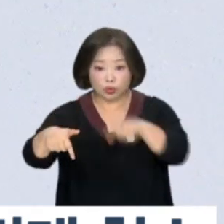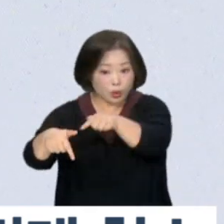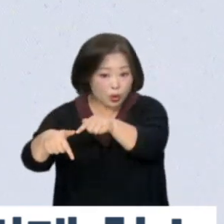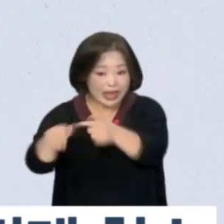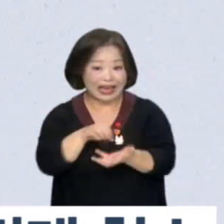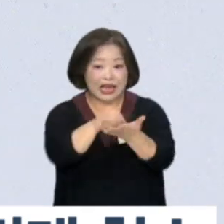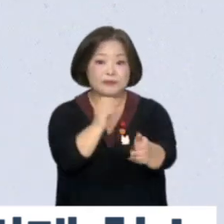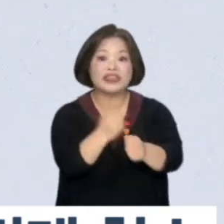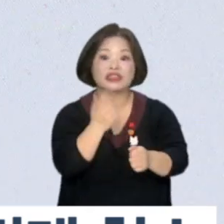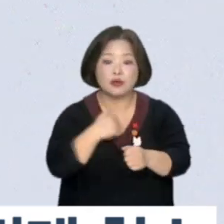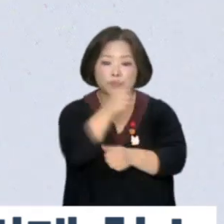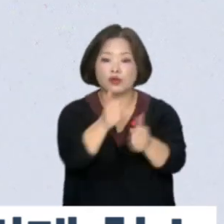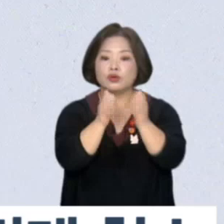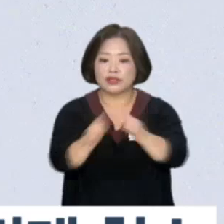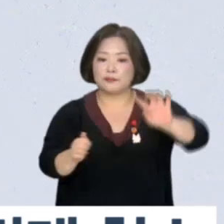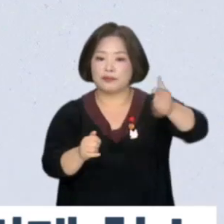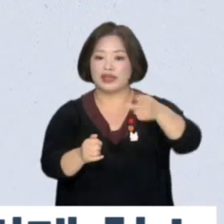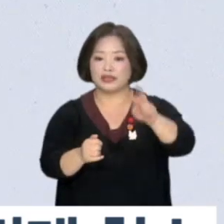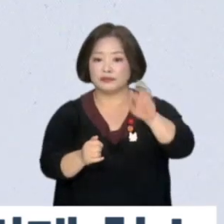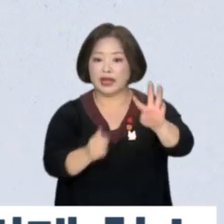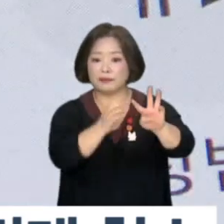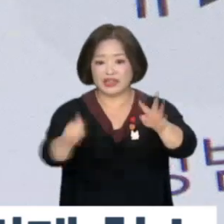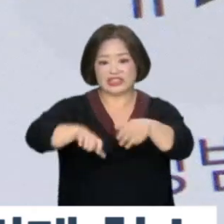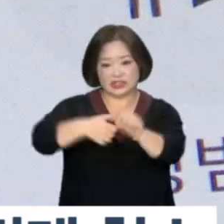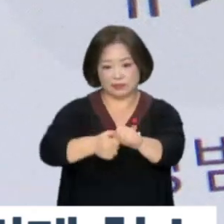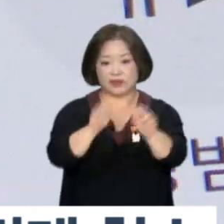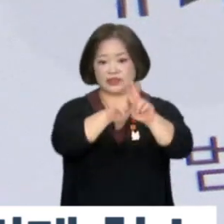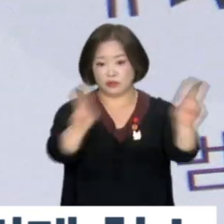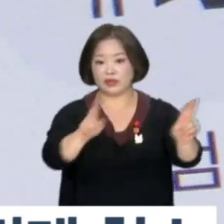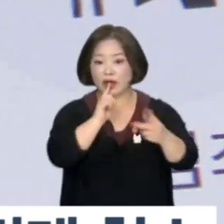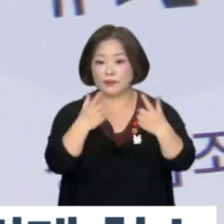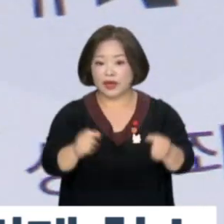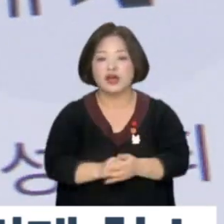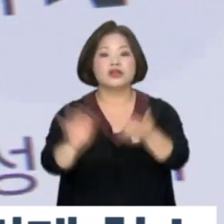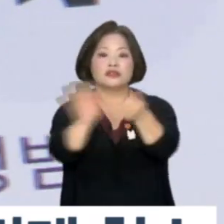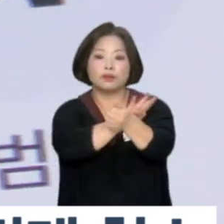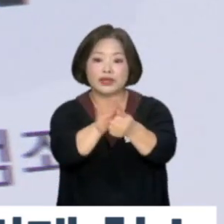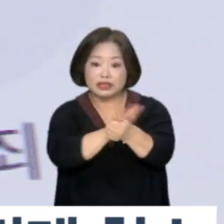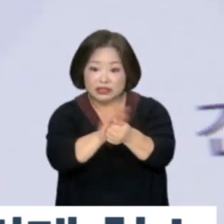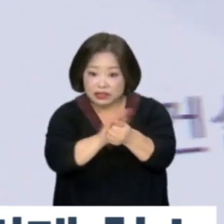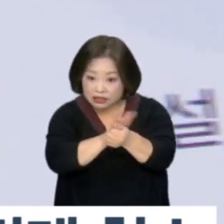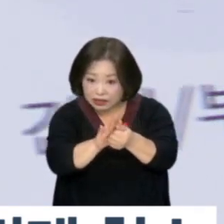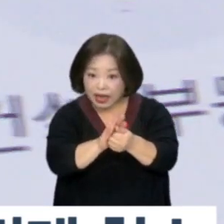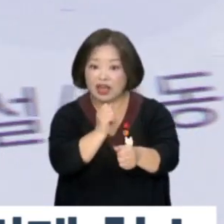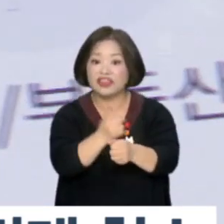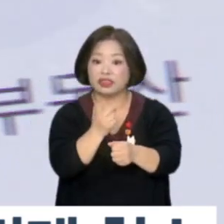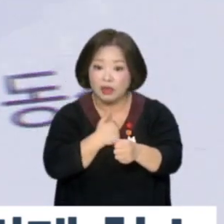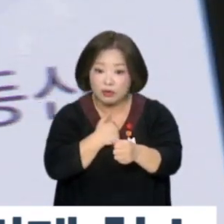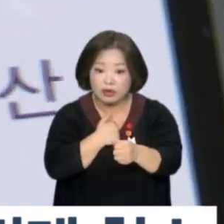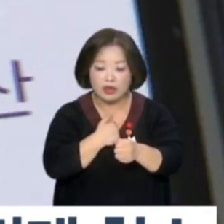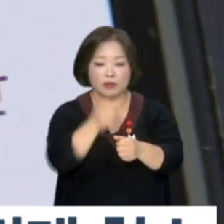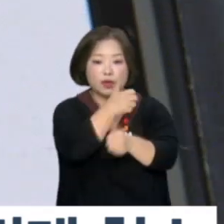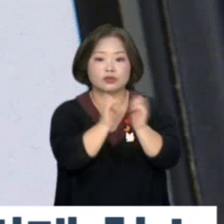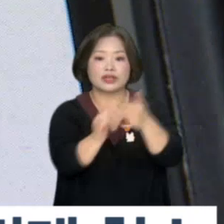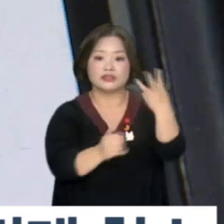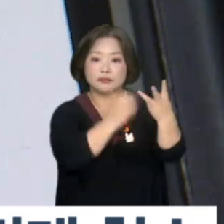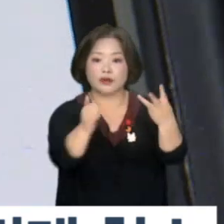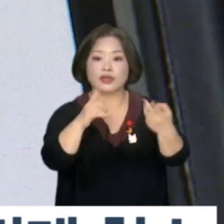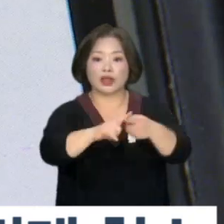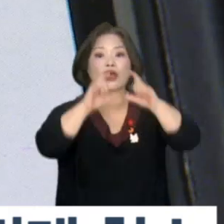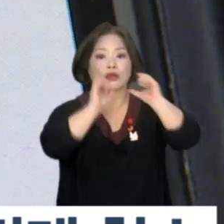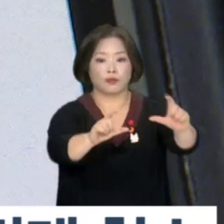120명에 대해서는 혐의 없음, 형량 예측 서비스를 이용한 3명에 대해서는 불문 경고 결정이 내려졌습니다.